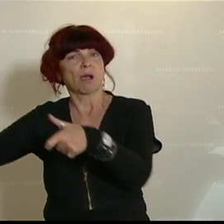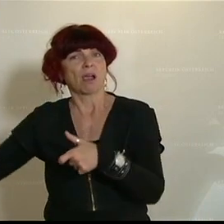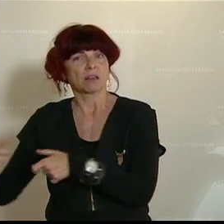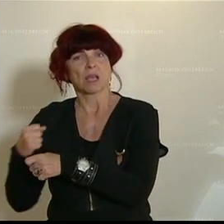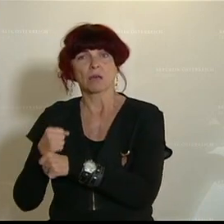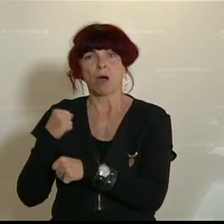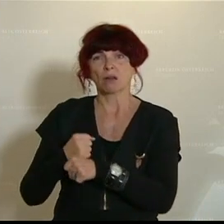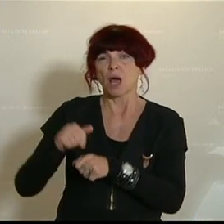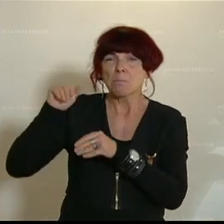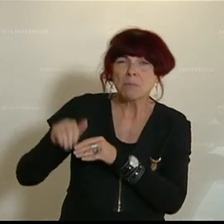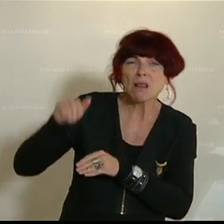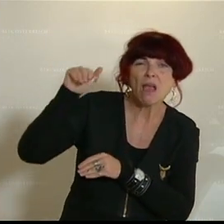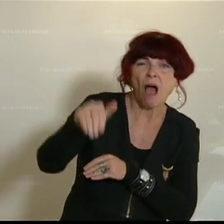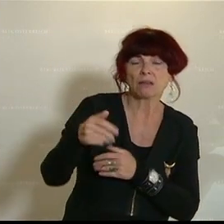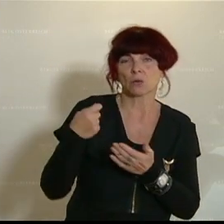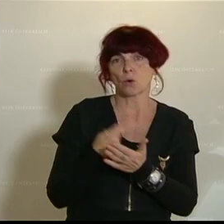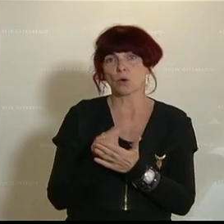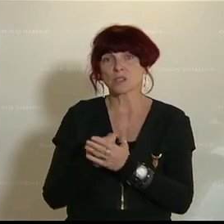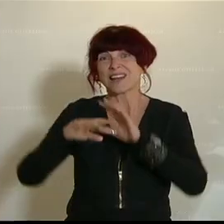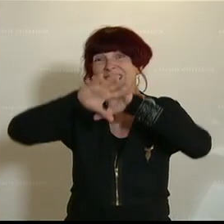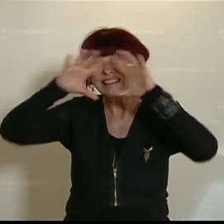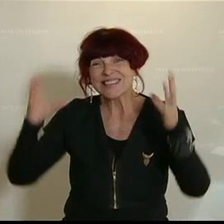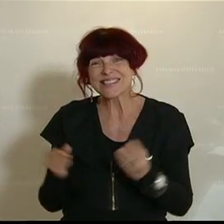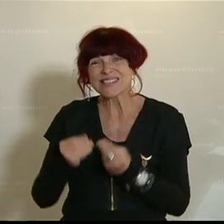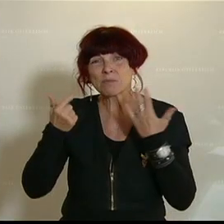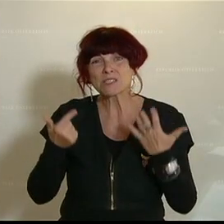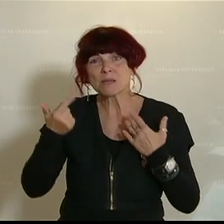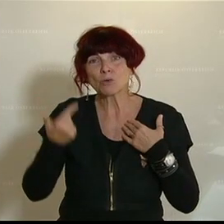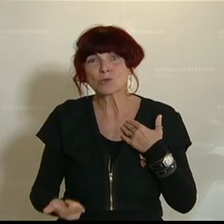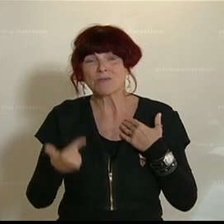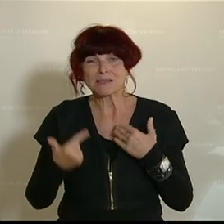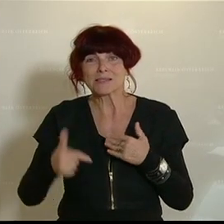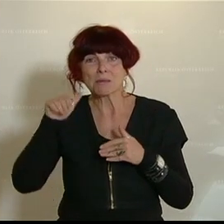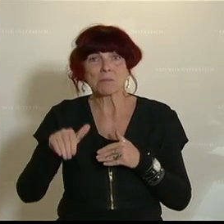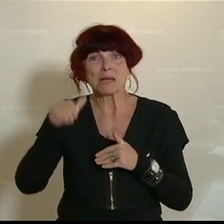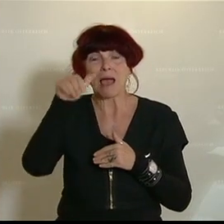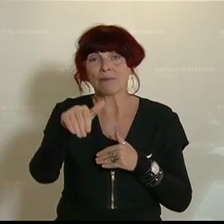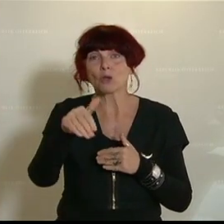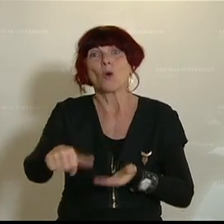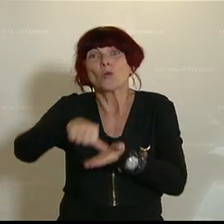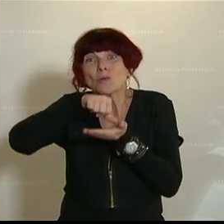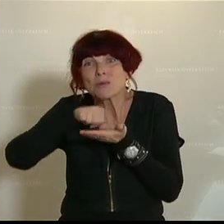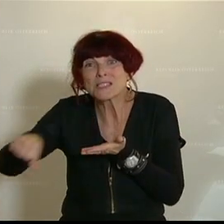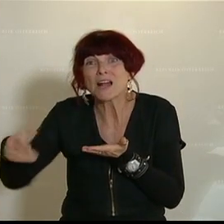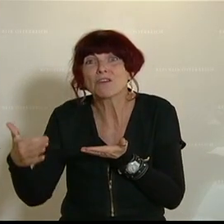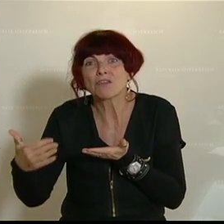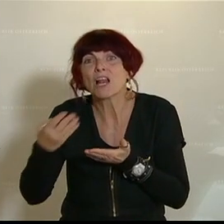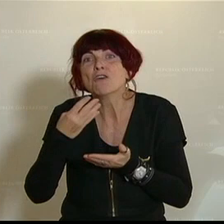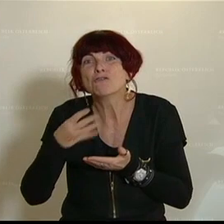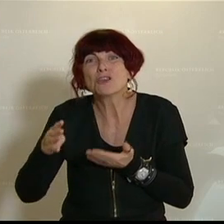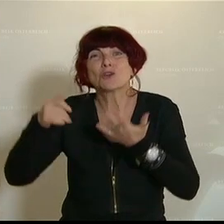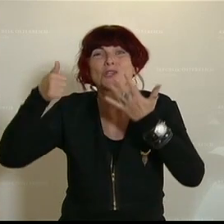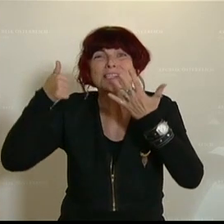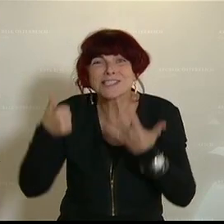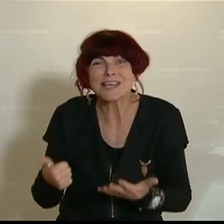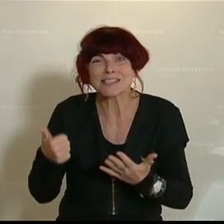Kurzarbeiterhilfsfonds, in Summe 27 Milliarden. Und rausgegangen sind tatsächlich bis jetzt rund 460 Millionen.